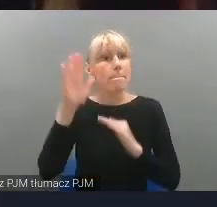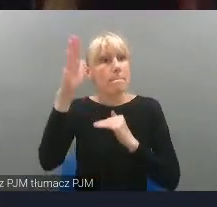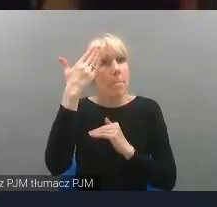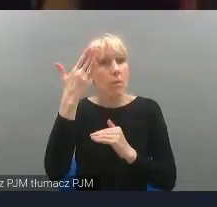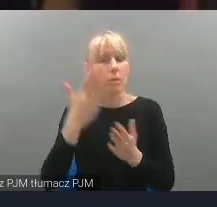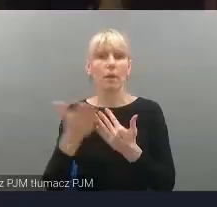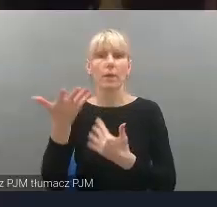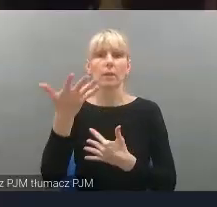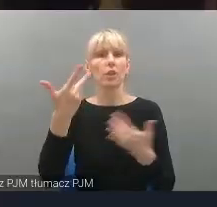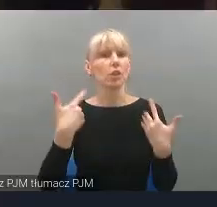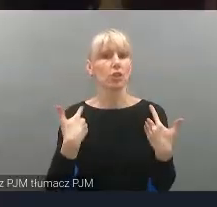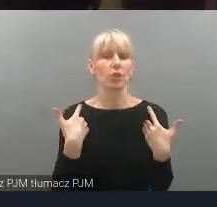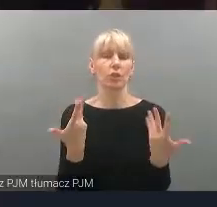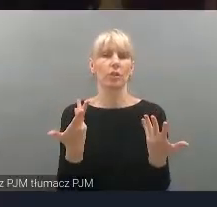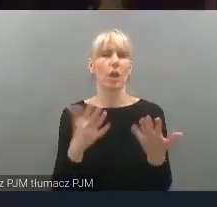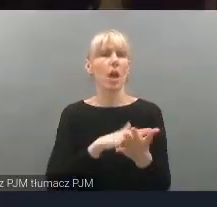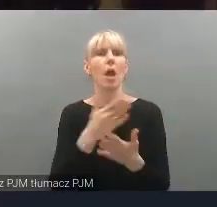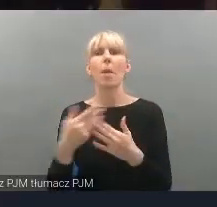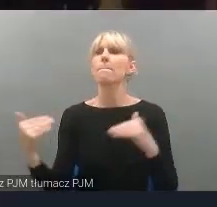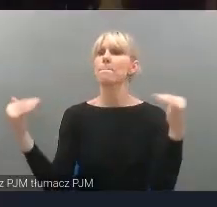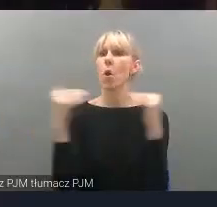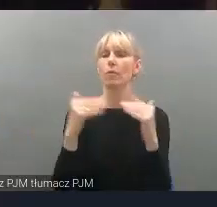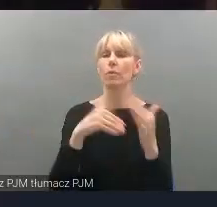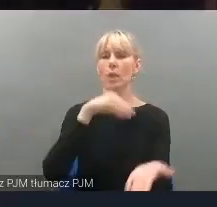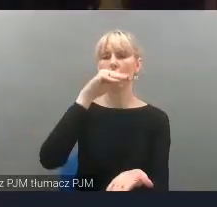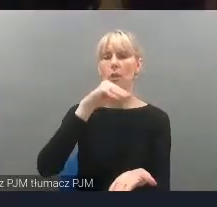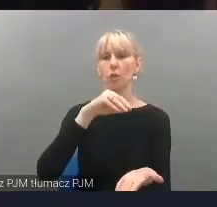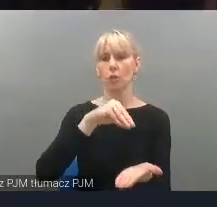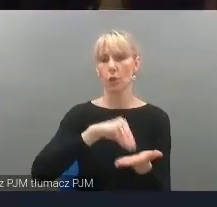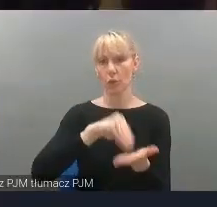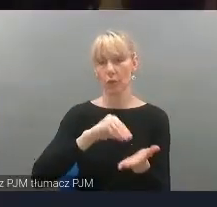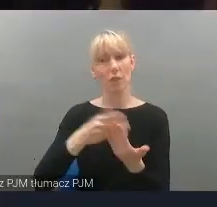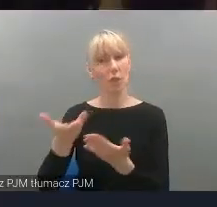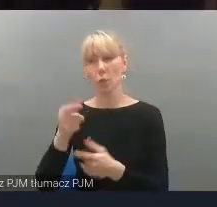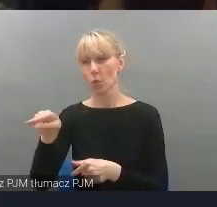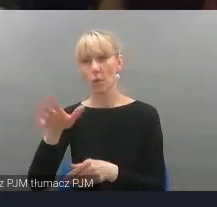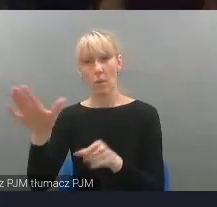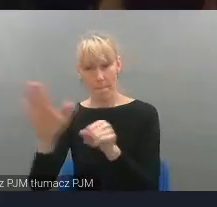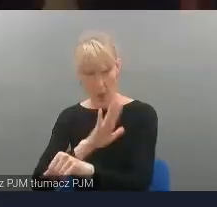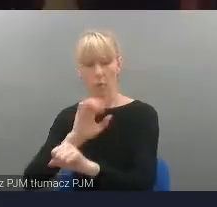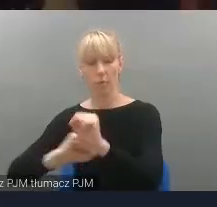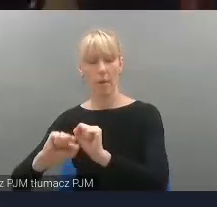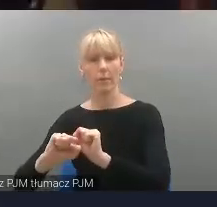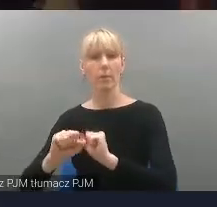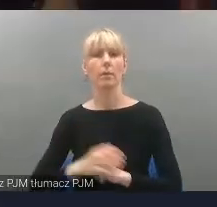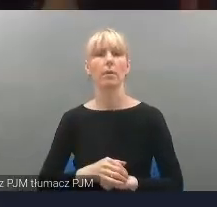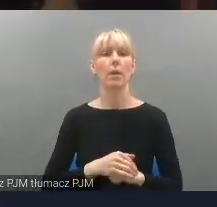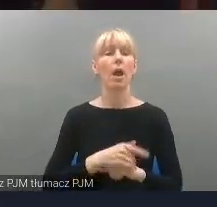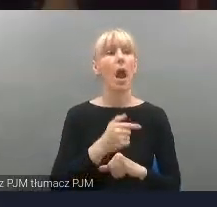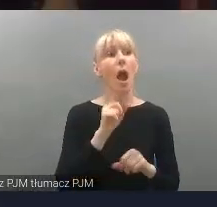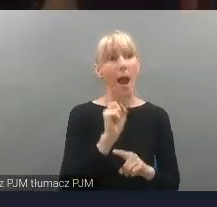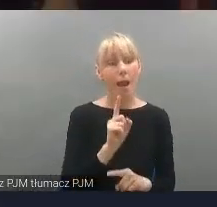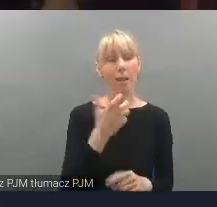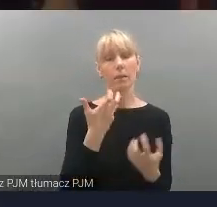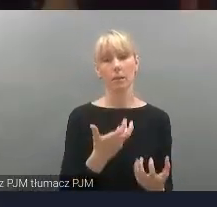takich ograniczeń. Natomiast jednocześnie chciałbym powiedzieć, że to nie jest tylko nauka w jedną stronę, to nie tylko uczestnicy projektów